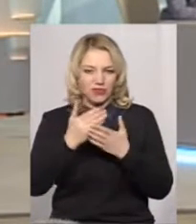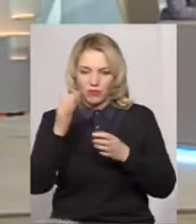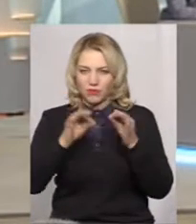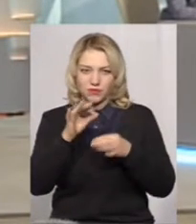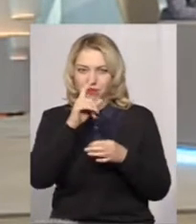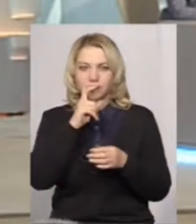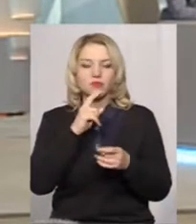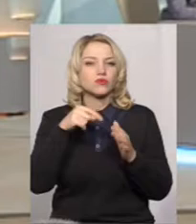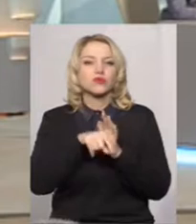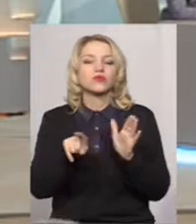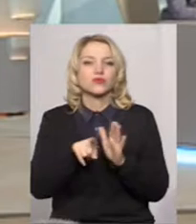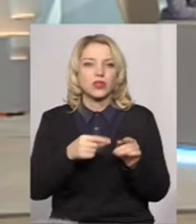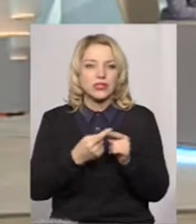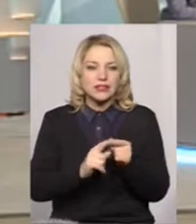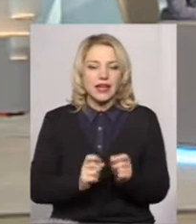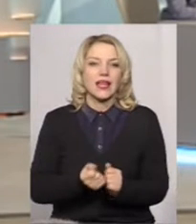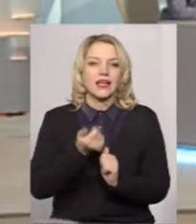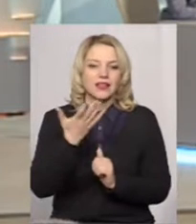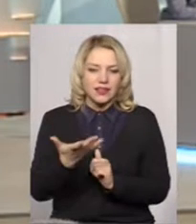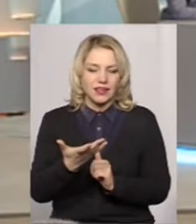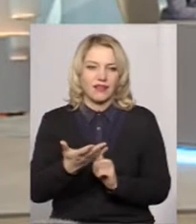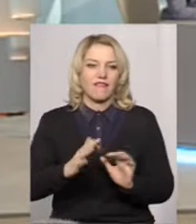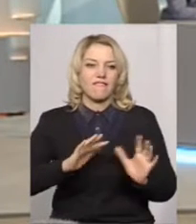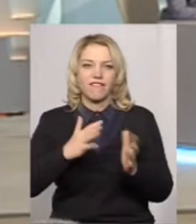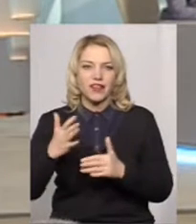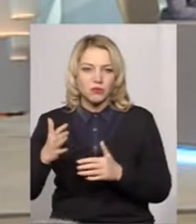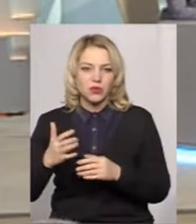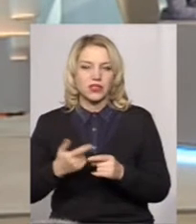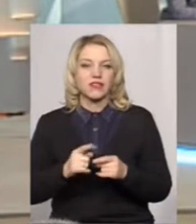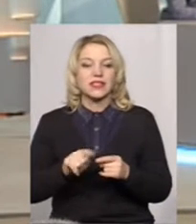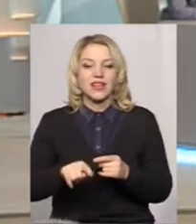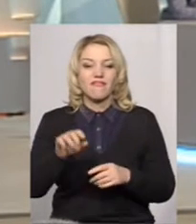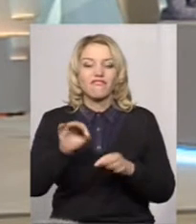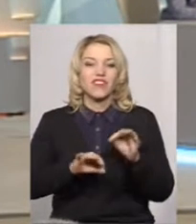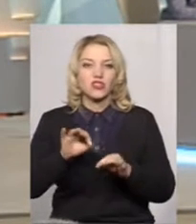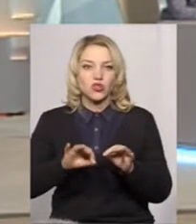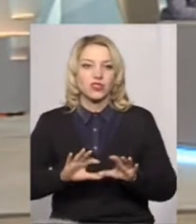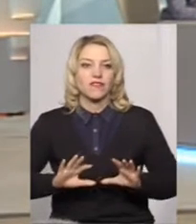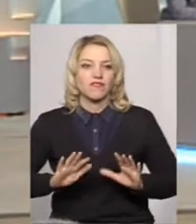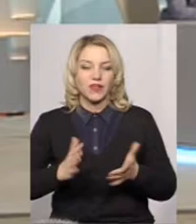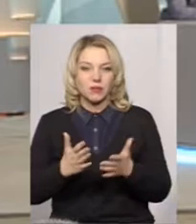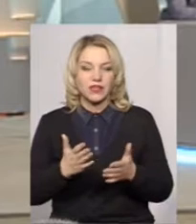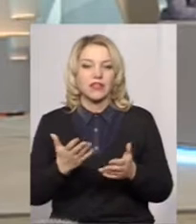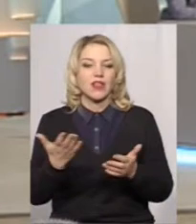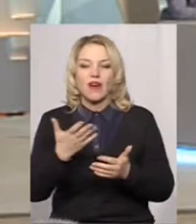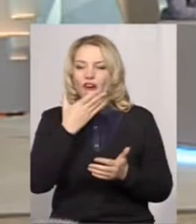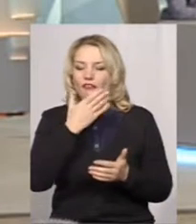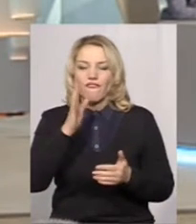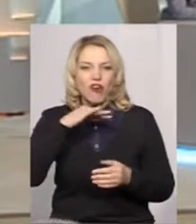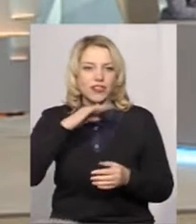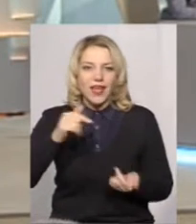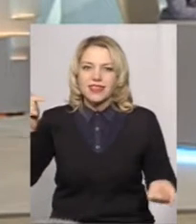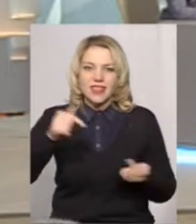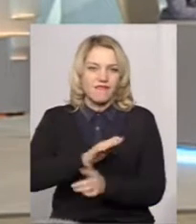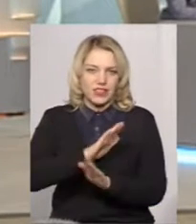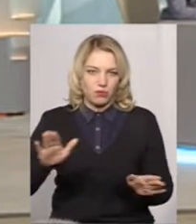щоб люди не залишили. Це кількість випадків, де вода не відповідала. Це відсоток. Відсоток випадків. Відсотках. І